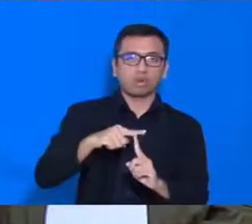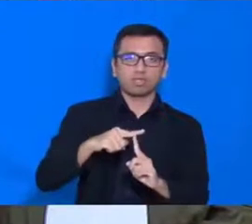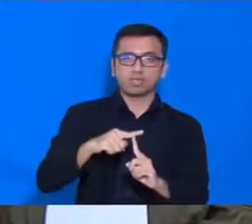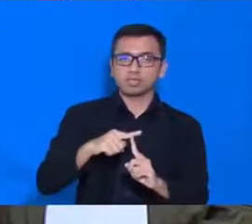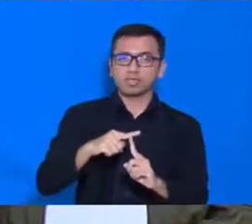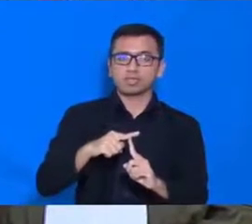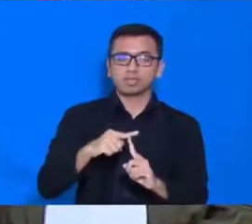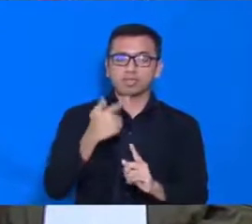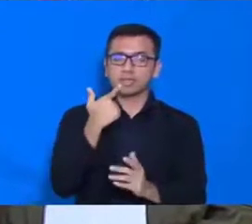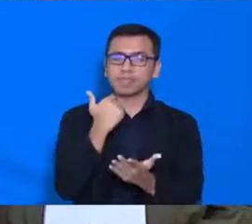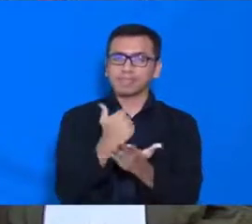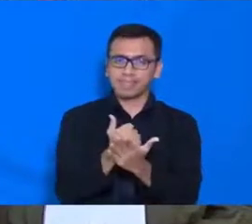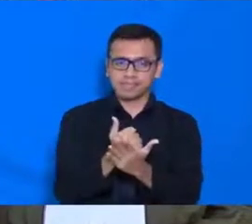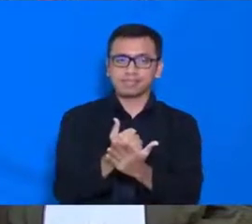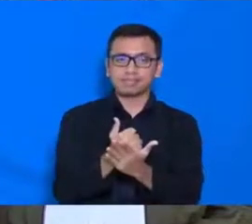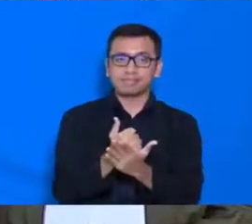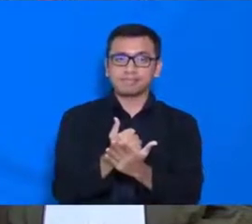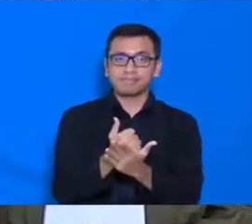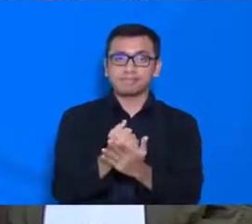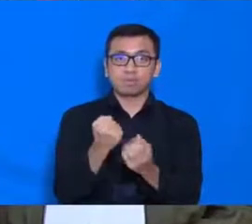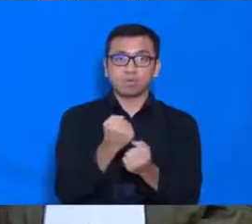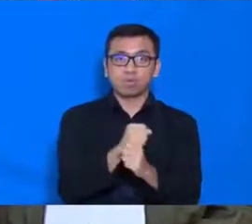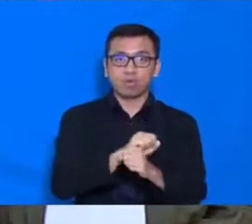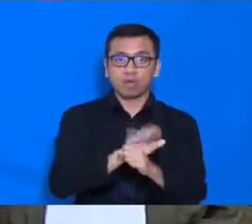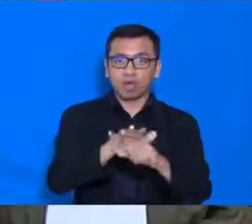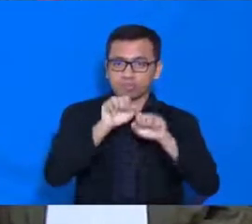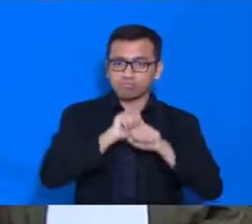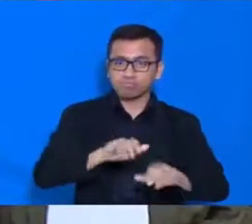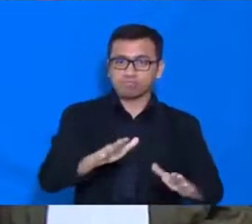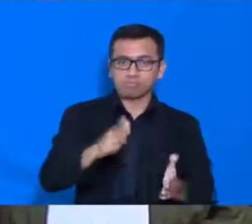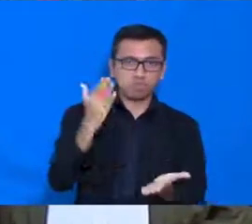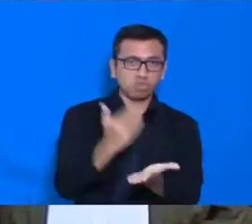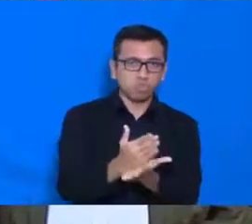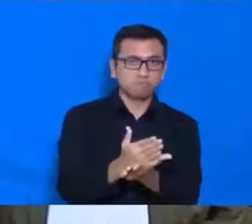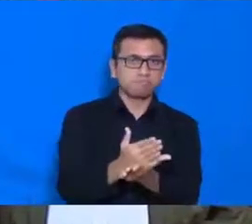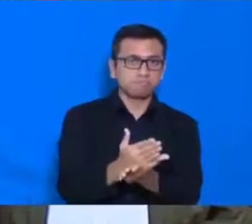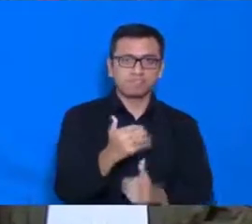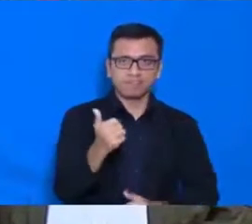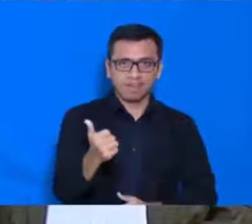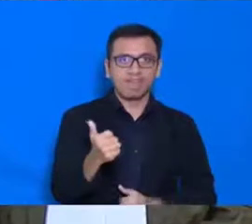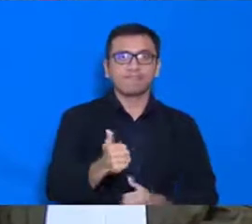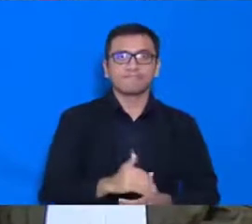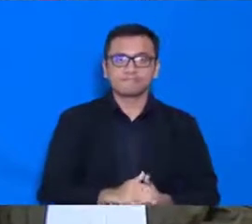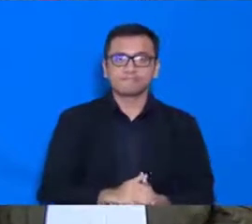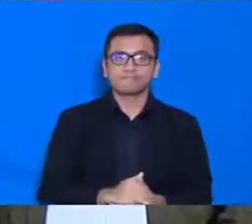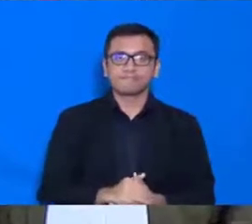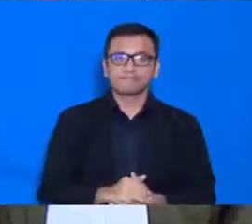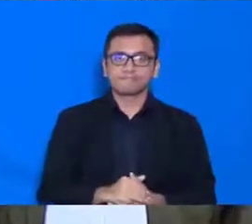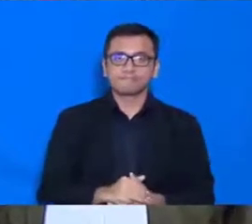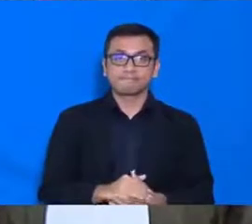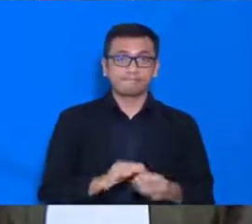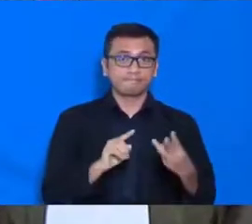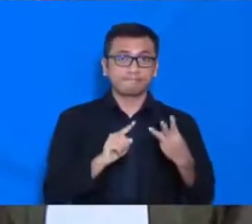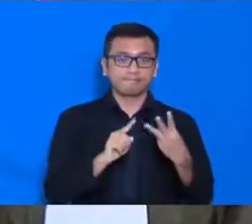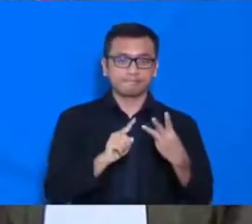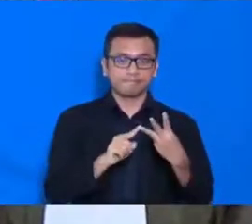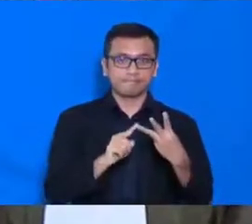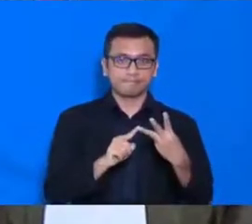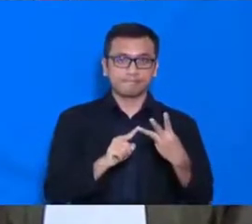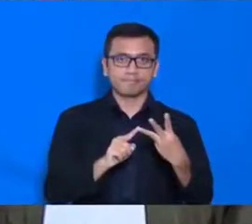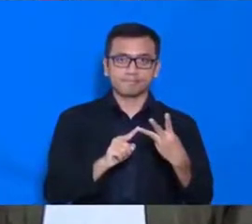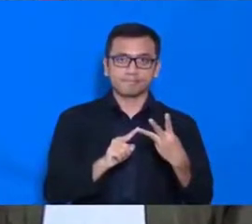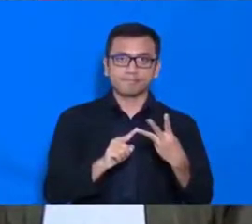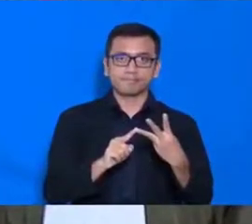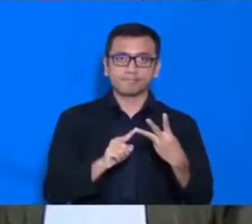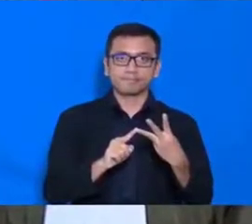pencegahan agar warganya terhindar dari wabah virus ini. Kemudian yang ketiga, menyangkut